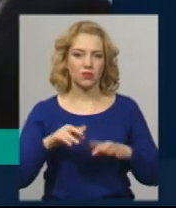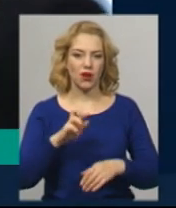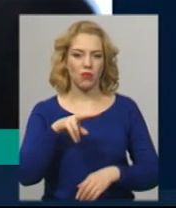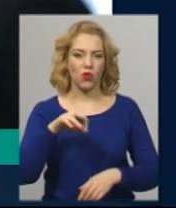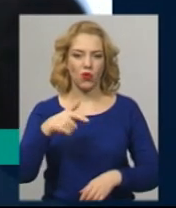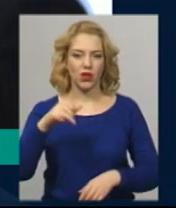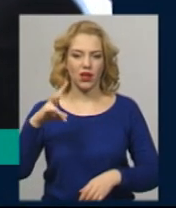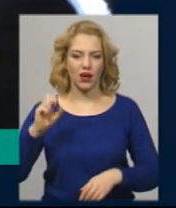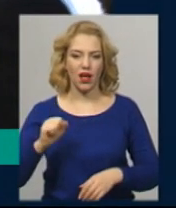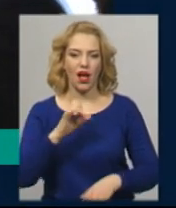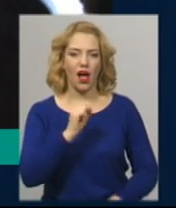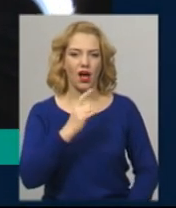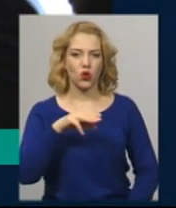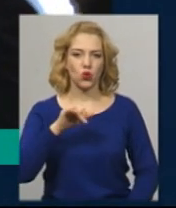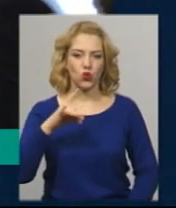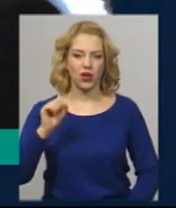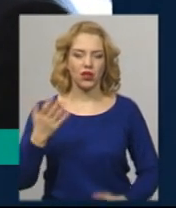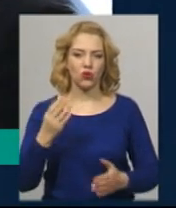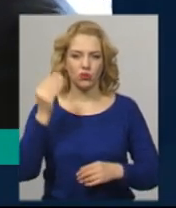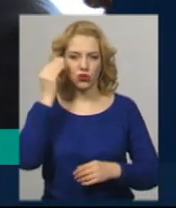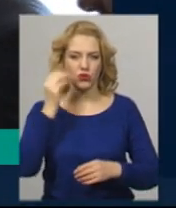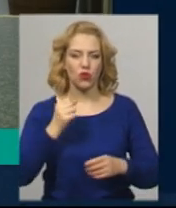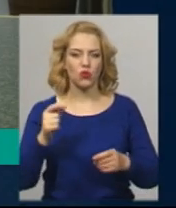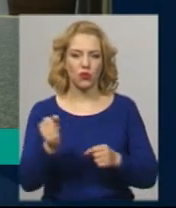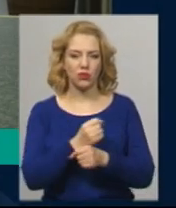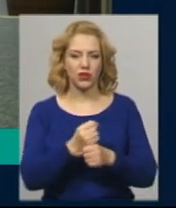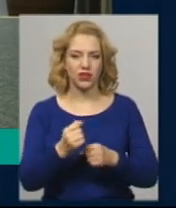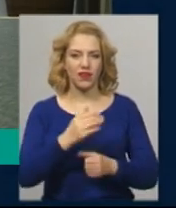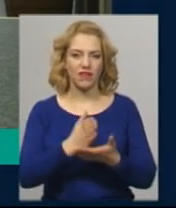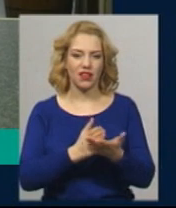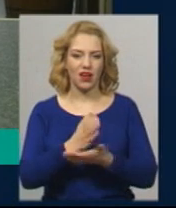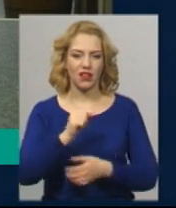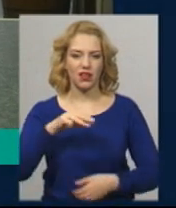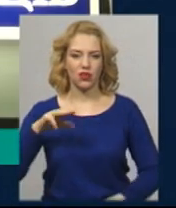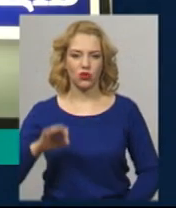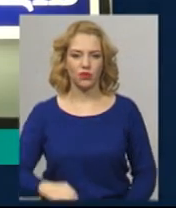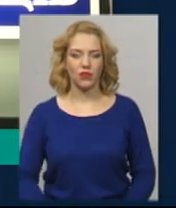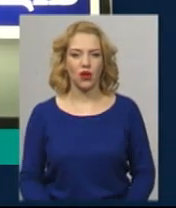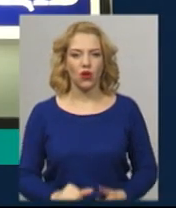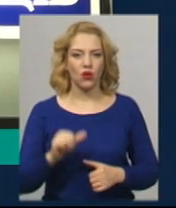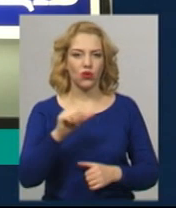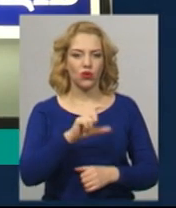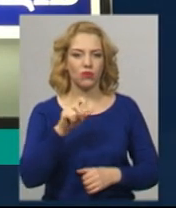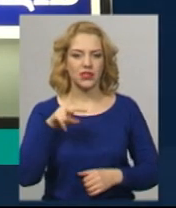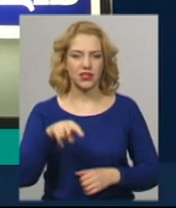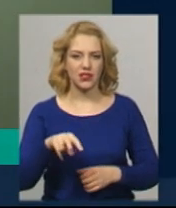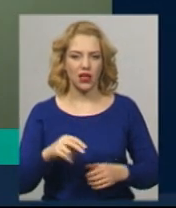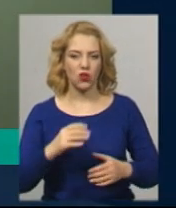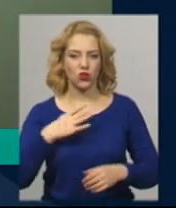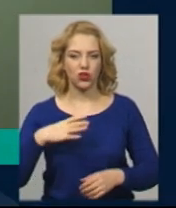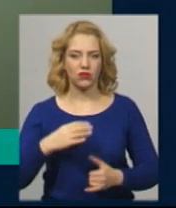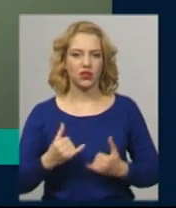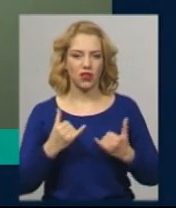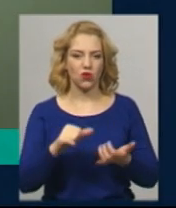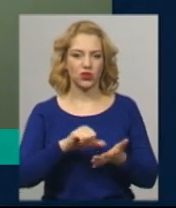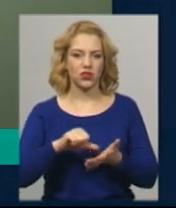Сороченка, якого підозрюють в побитті ветерана АТО ООС, перенесли. Окремий зал очікування для учасників АТО ООС відкрили на залізничному вокзалі